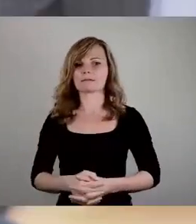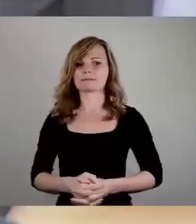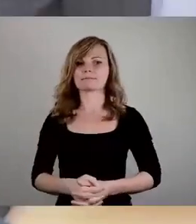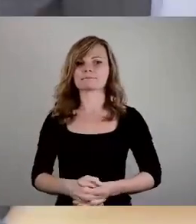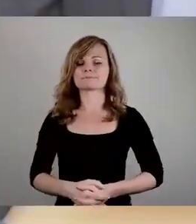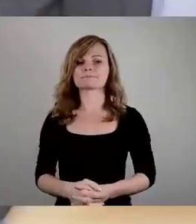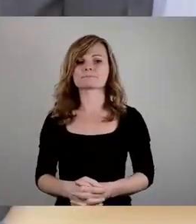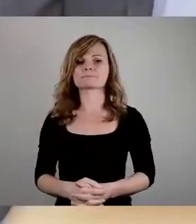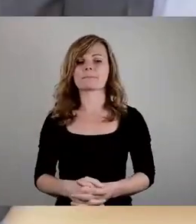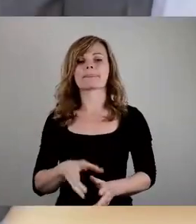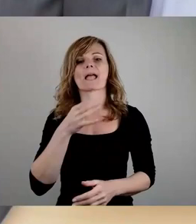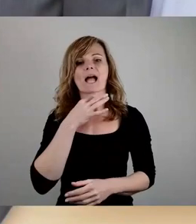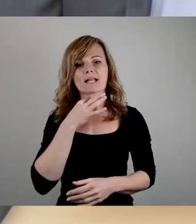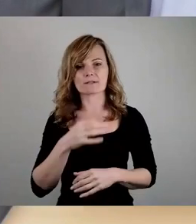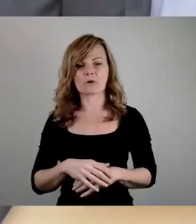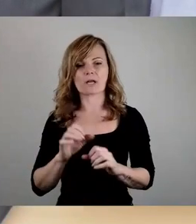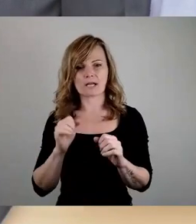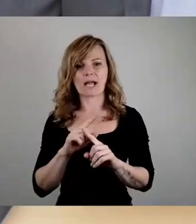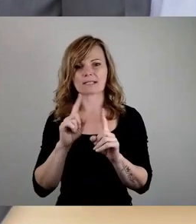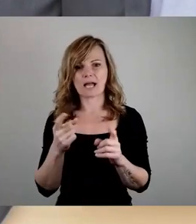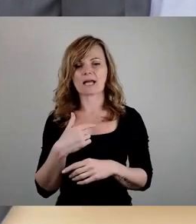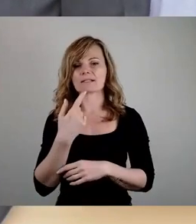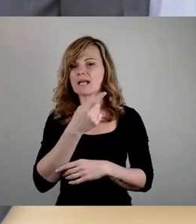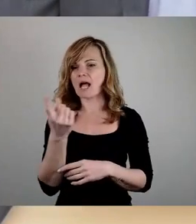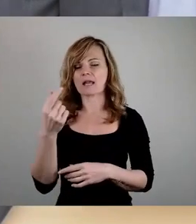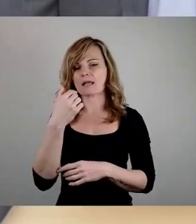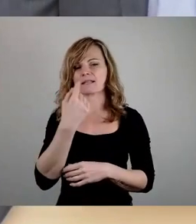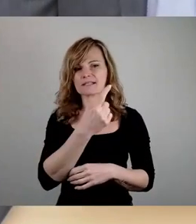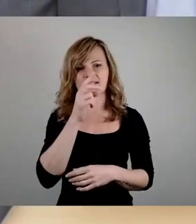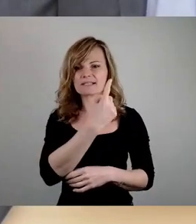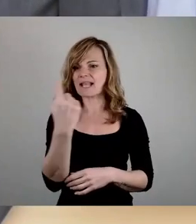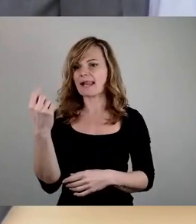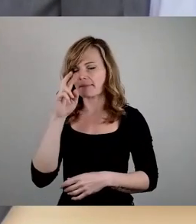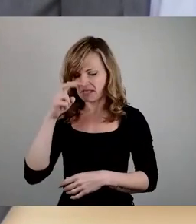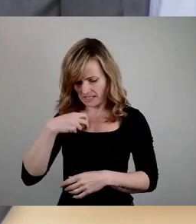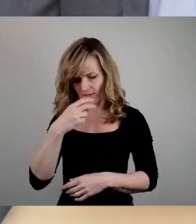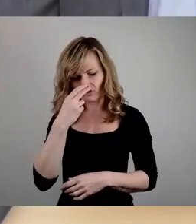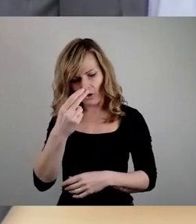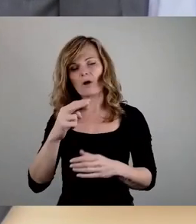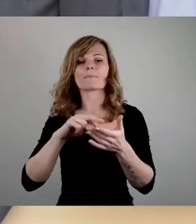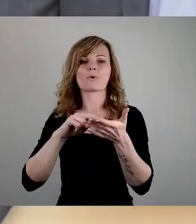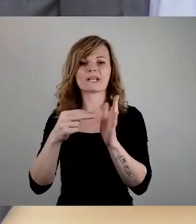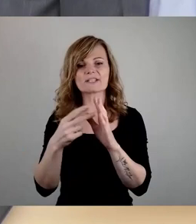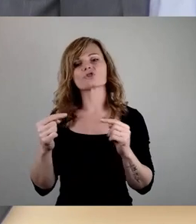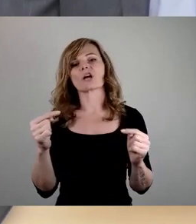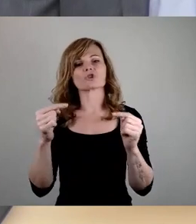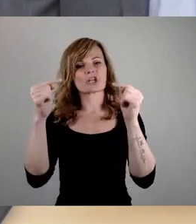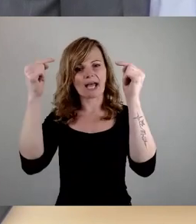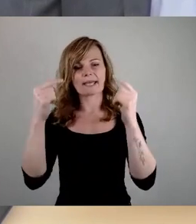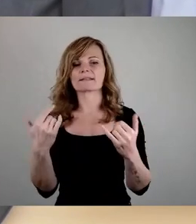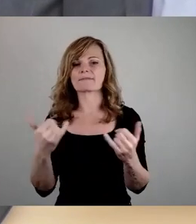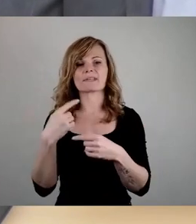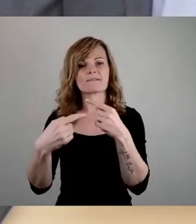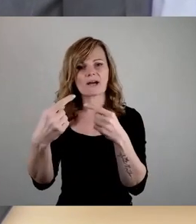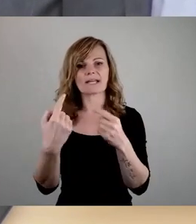Also, Sie können sich alle an die Nase fassen, weil ich sehe im politischen Streit, wie weit Sie das dann auch